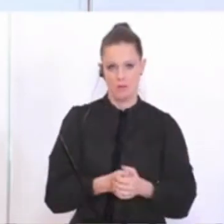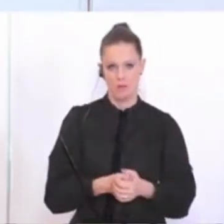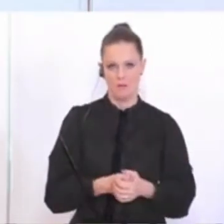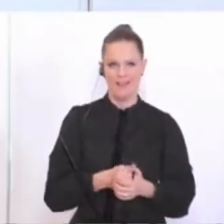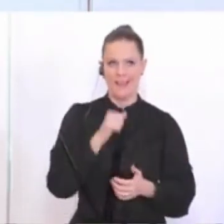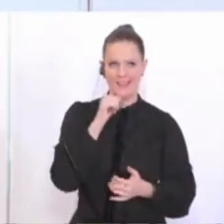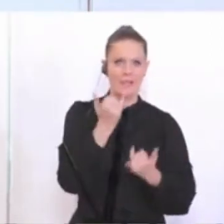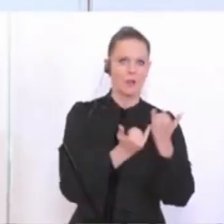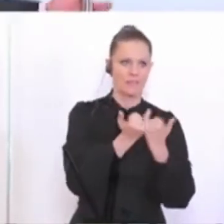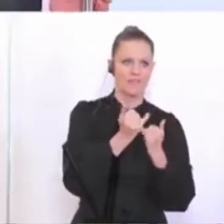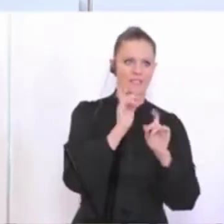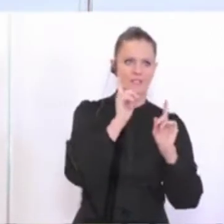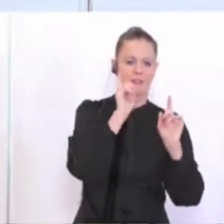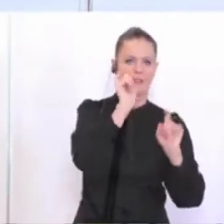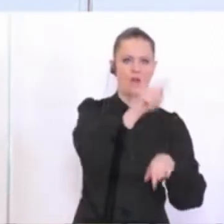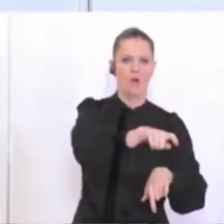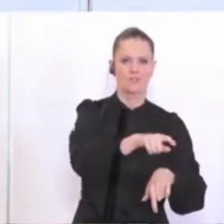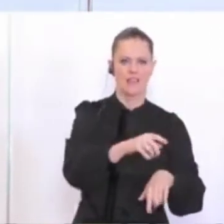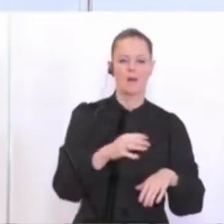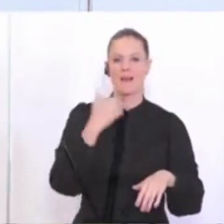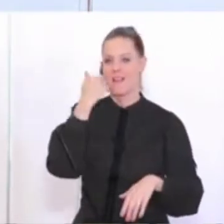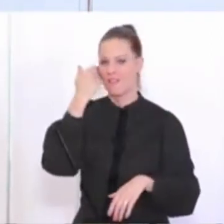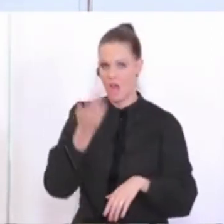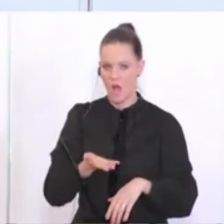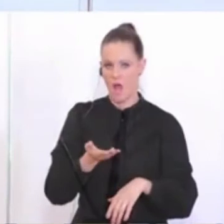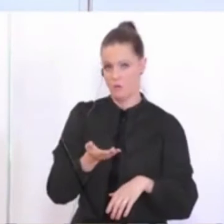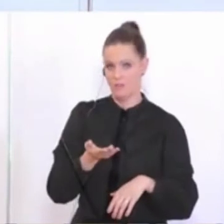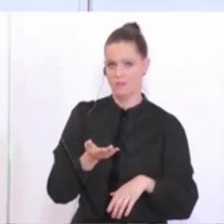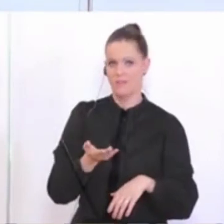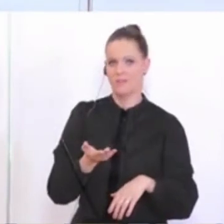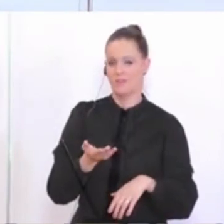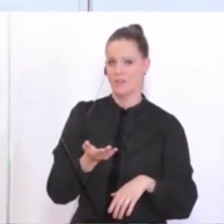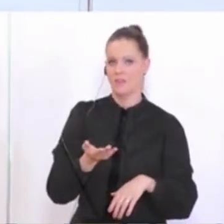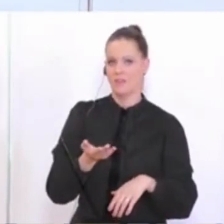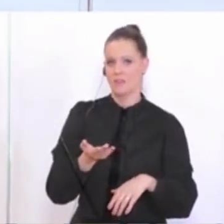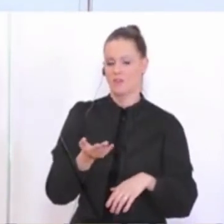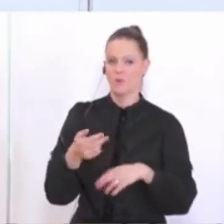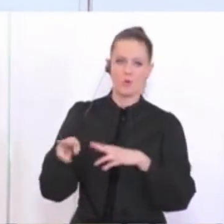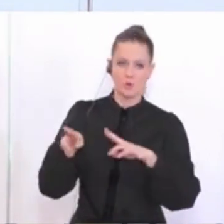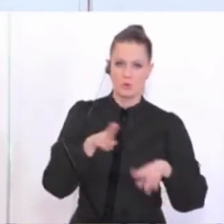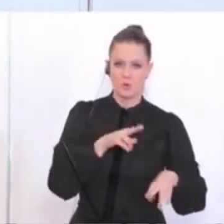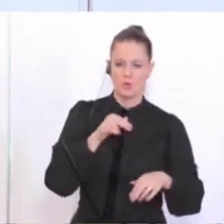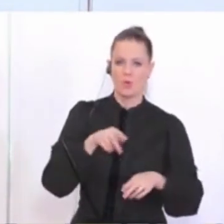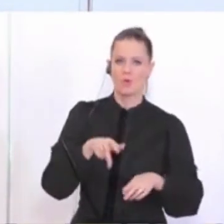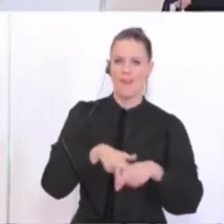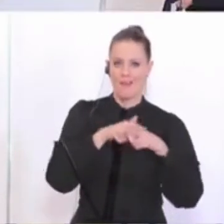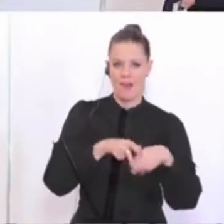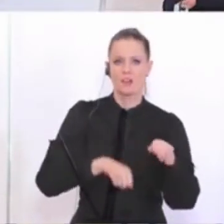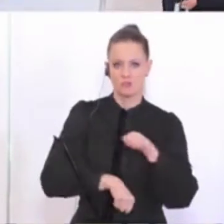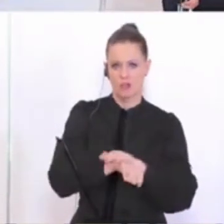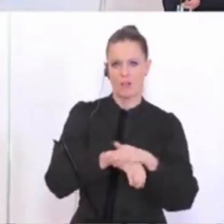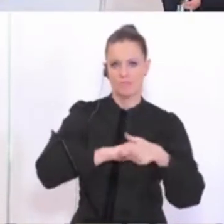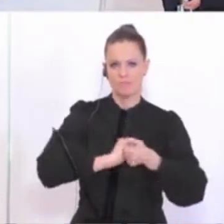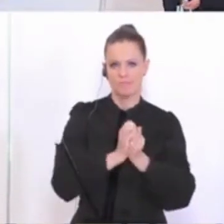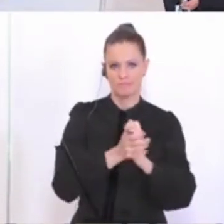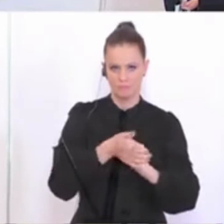Wiese draußen, aber dann halt vielleicht beim Heimkommen zum Reitstall zurück, ja. So, wir kommen gleich zu